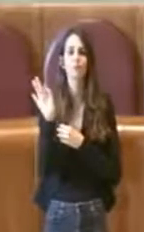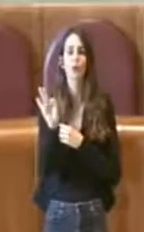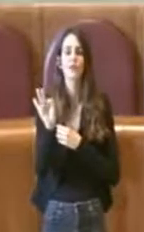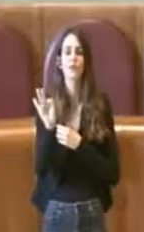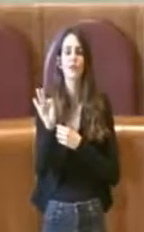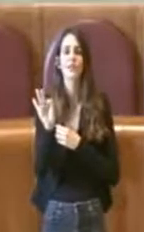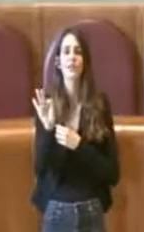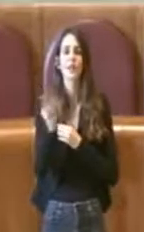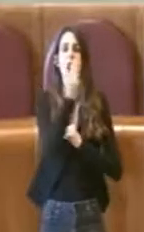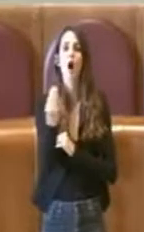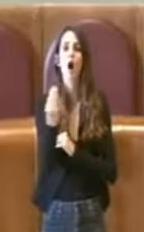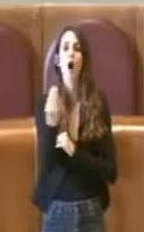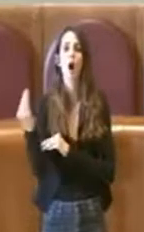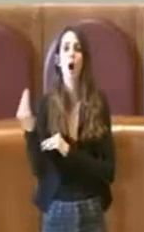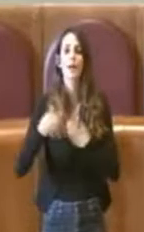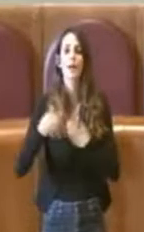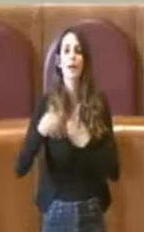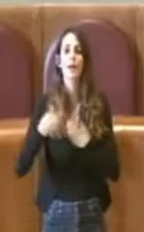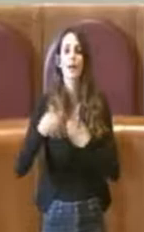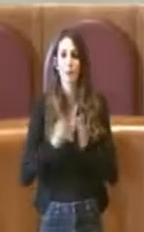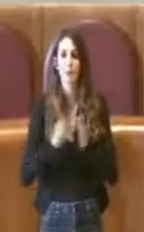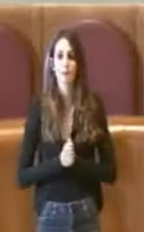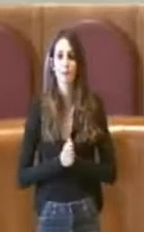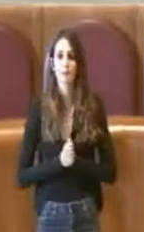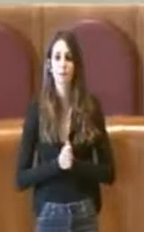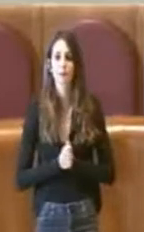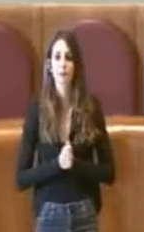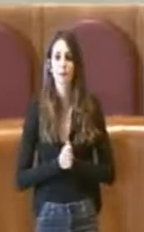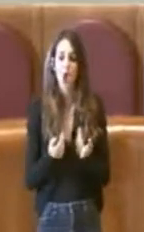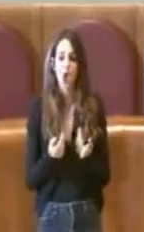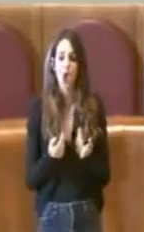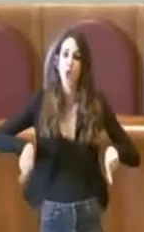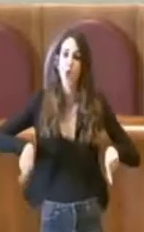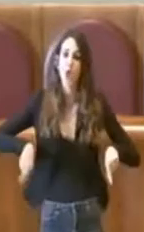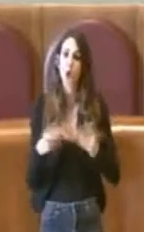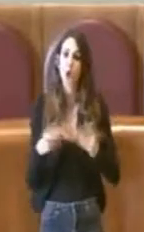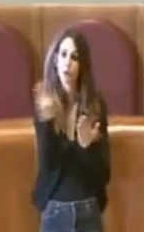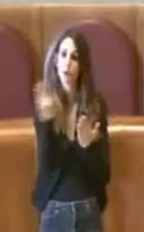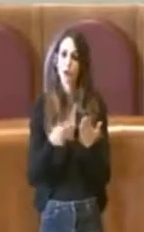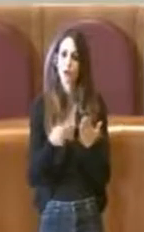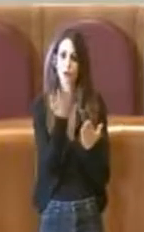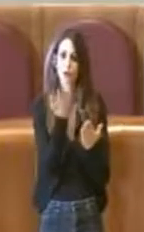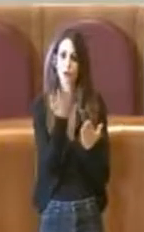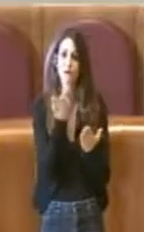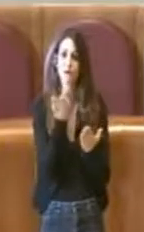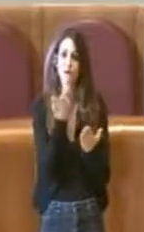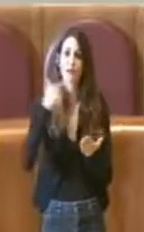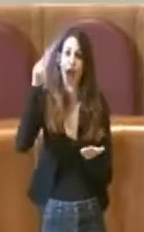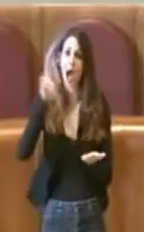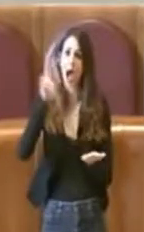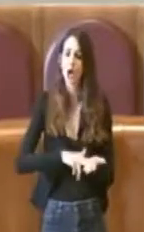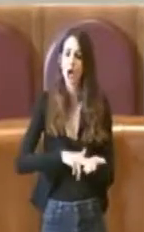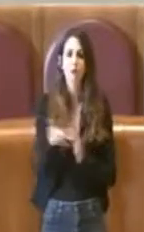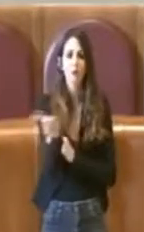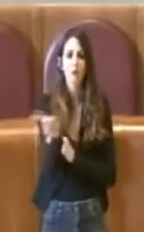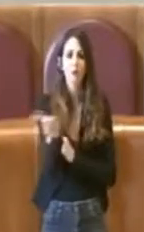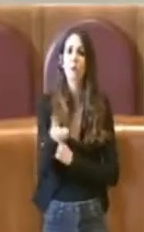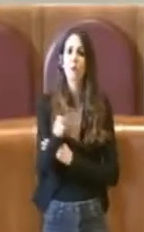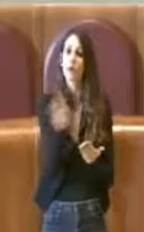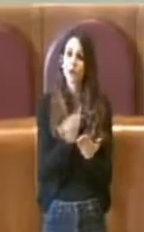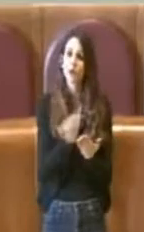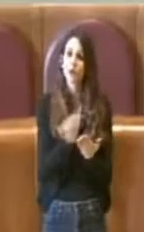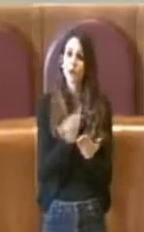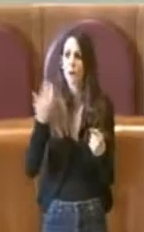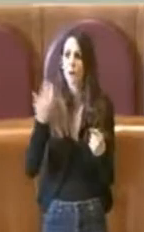intervento. Infatti noi siamo nella fase non di approvazione del progetto, che come dicevo prima è già stato approvato